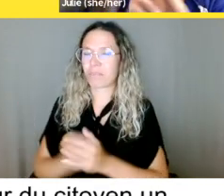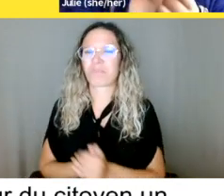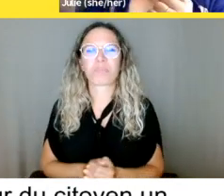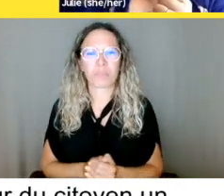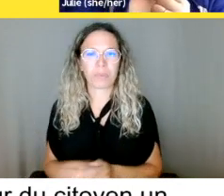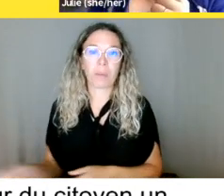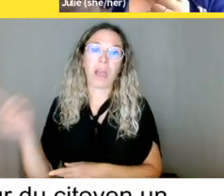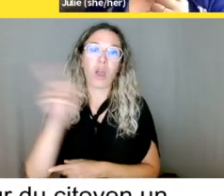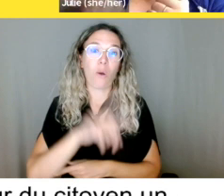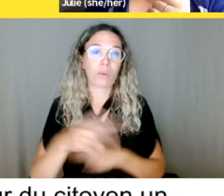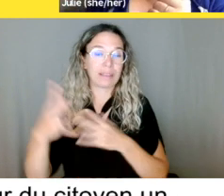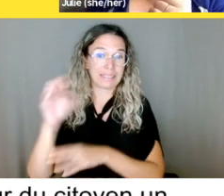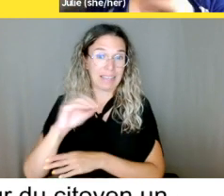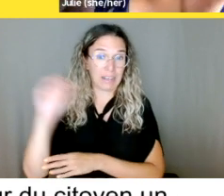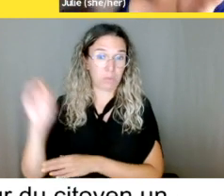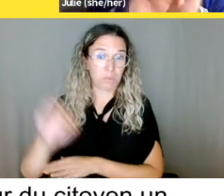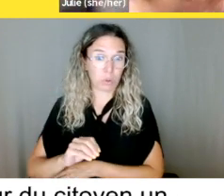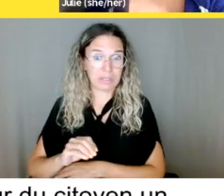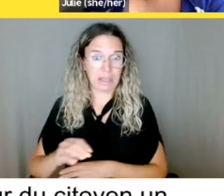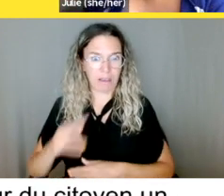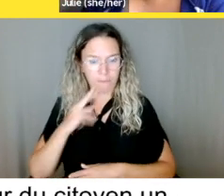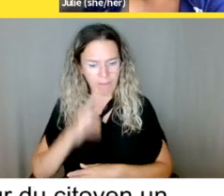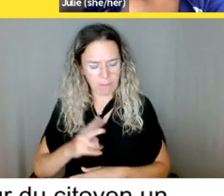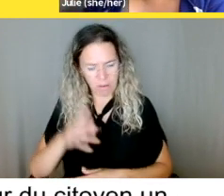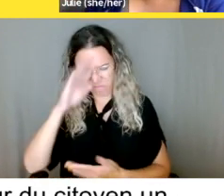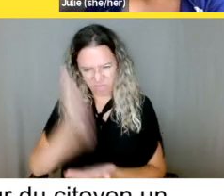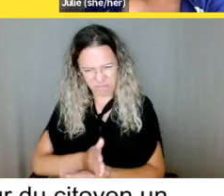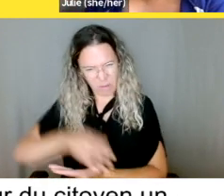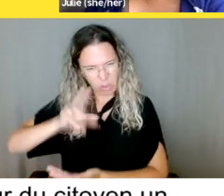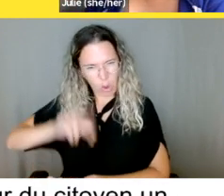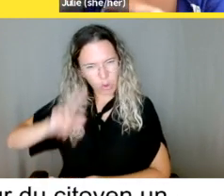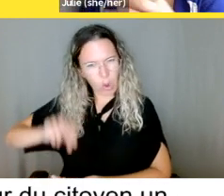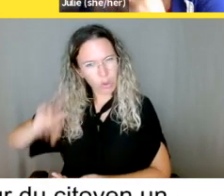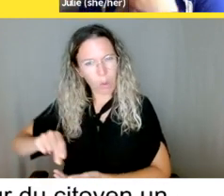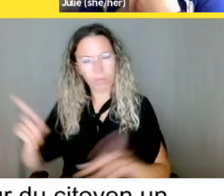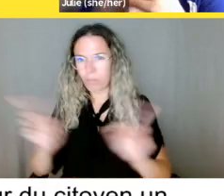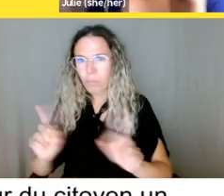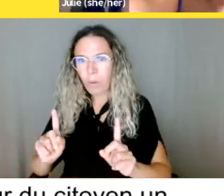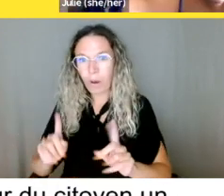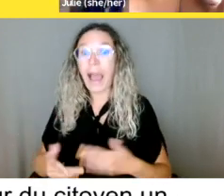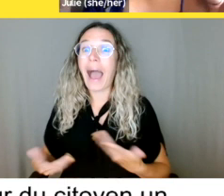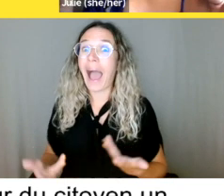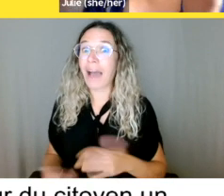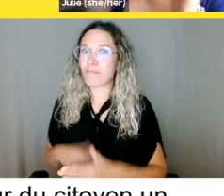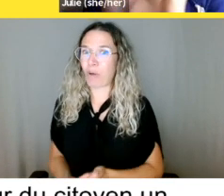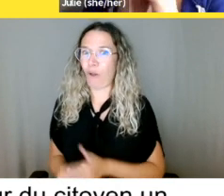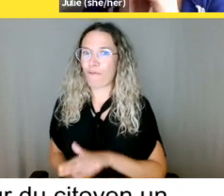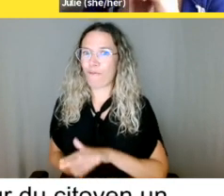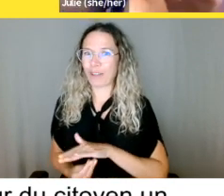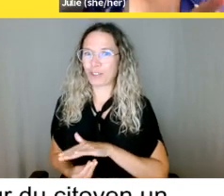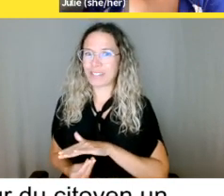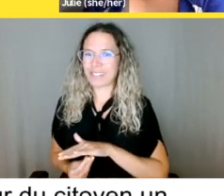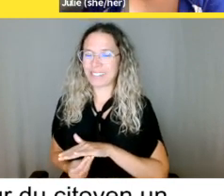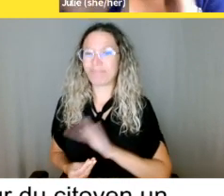accès, bien là, vous avez l'enregistrement et par après, lorsque vous déposez votre plainte, il ne peut pas avoir de